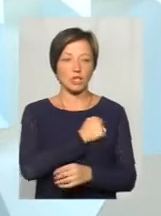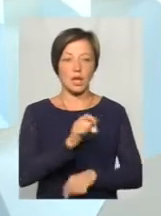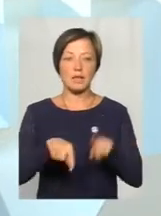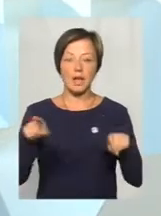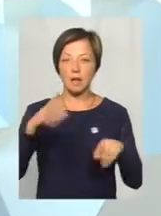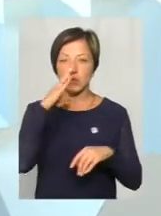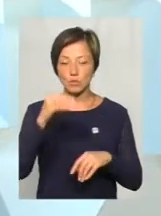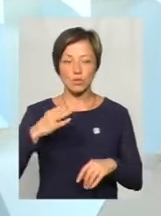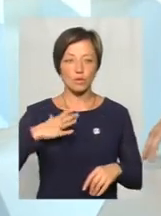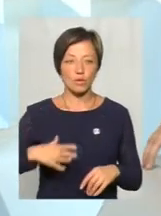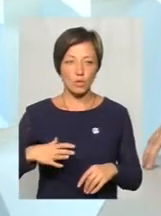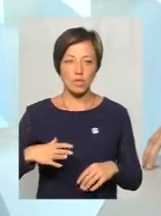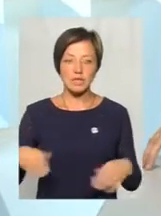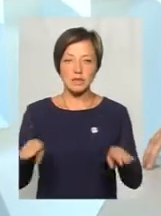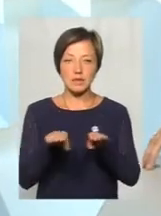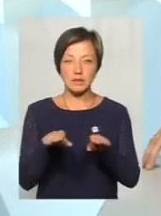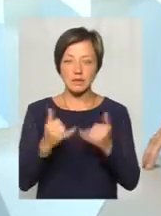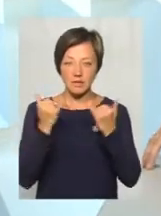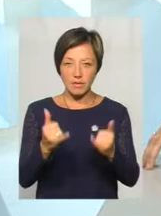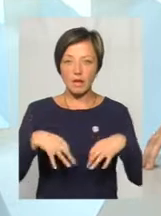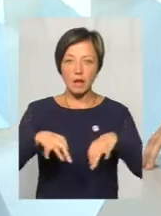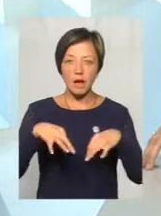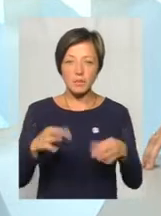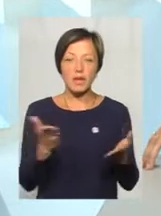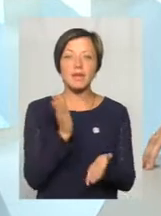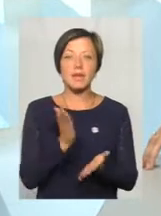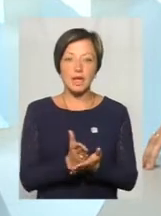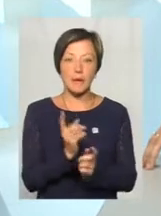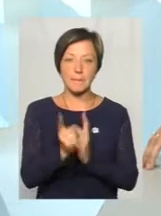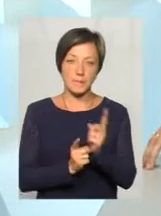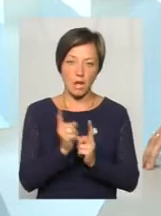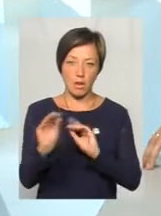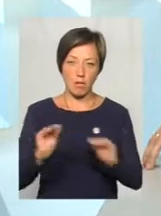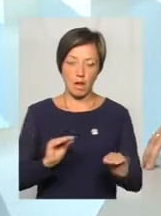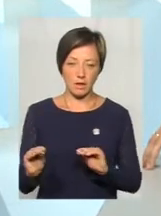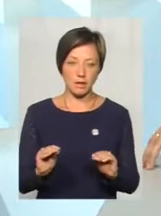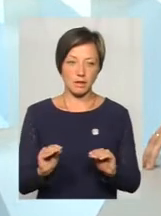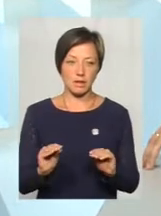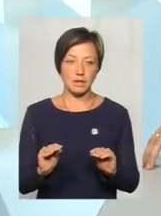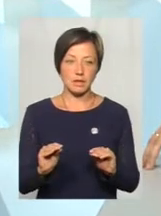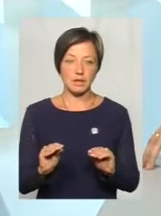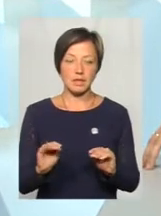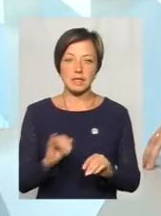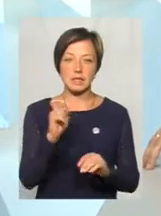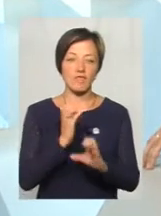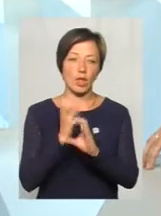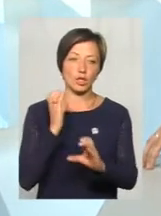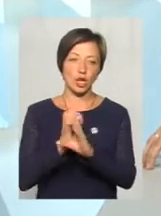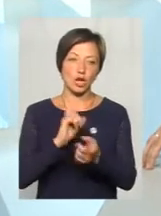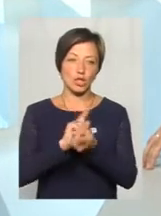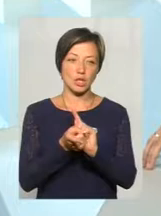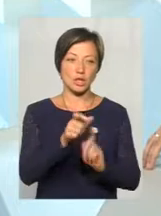деякі маршрути доводиться закривати транспортними засобами, які є переобладнані з вантажних.